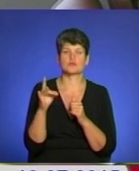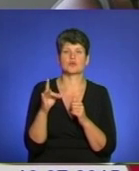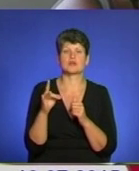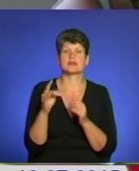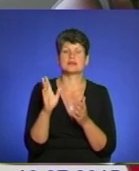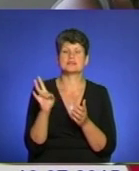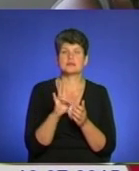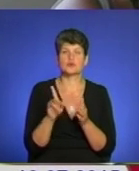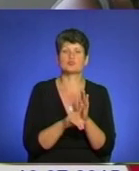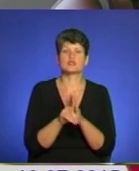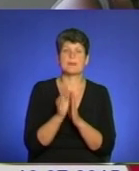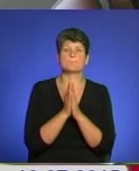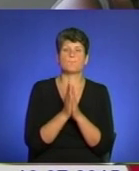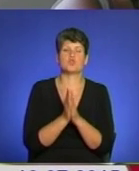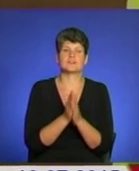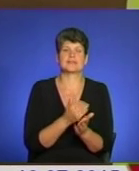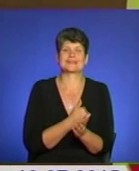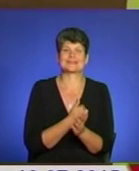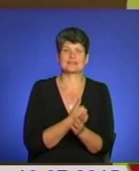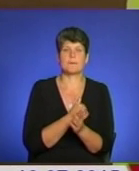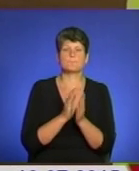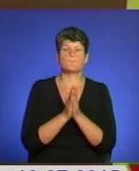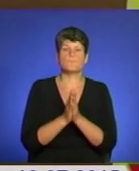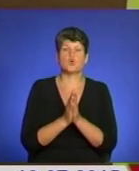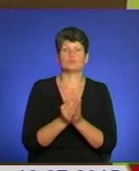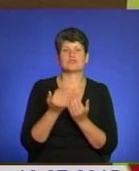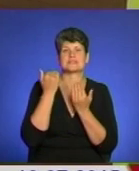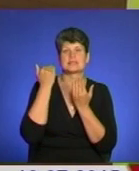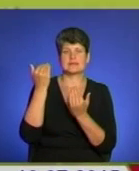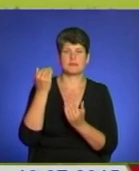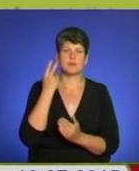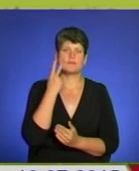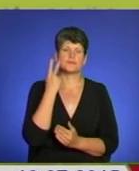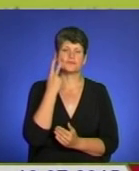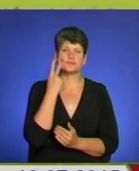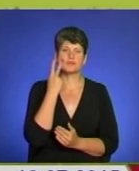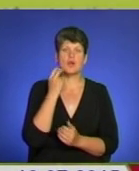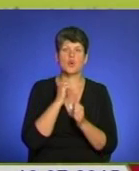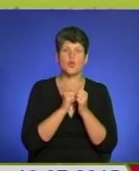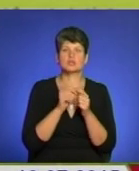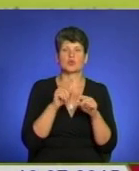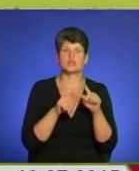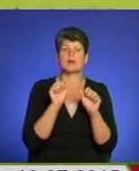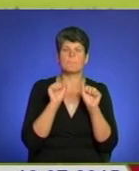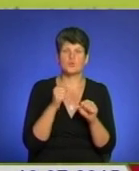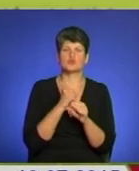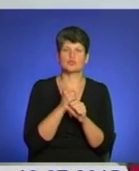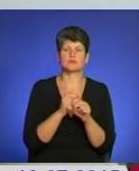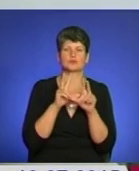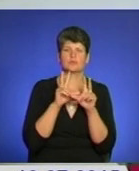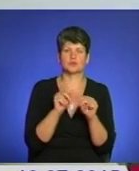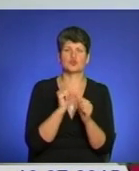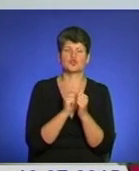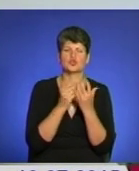розпочинається молитовна ініціатива «Молимось за тебе повсякчасно». Кожна родина може зробити обітницю